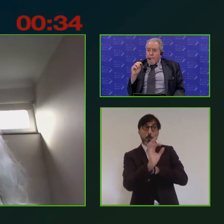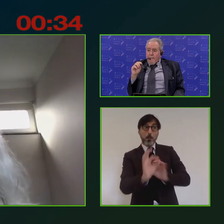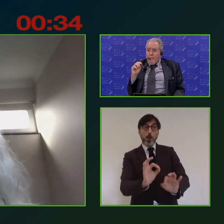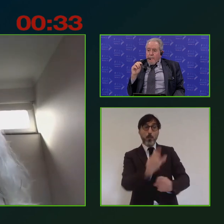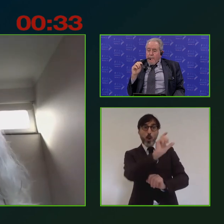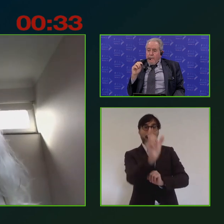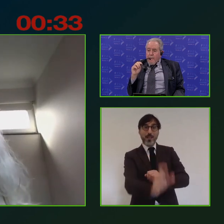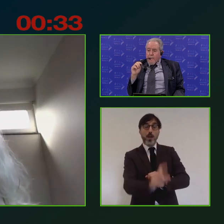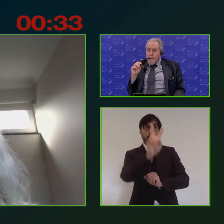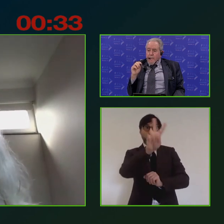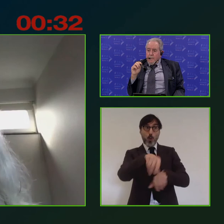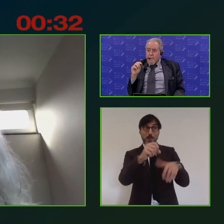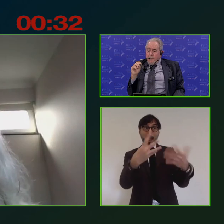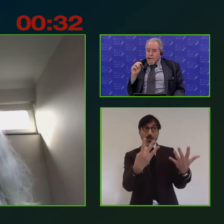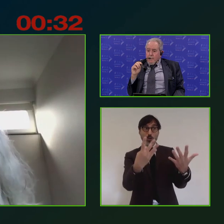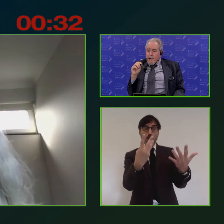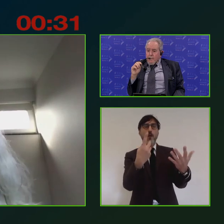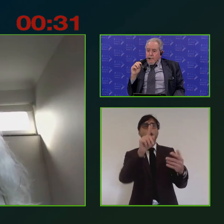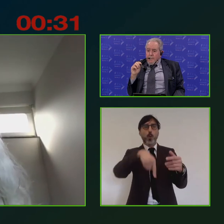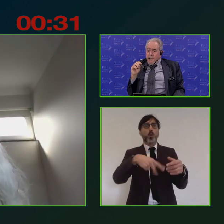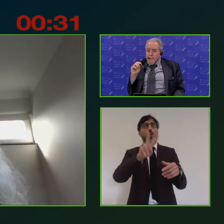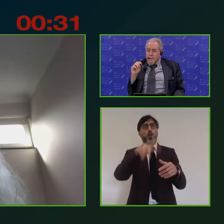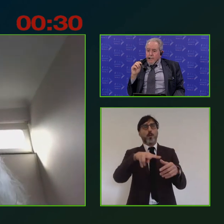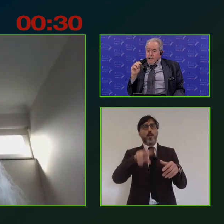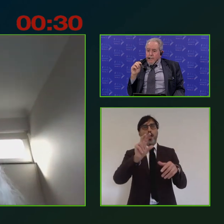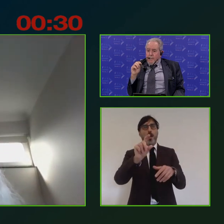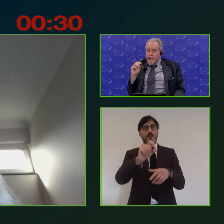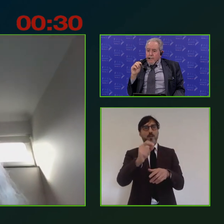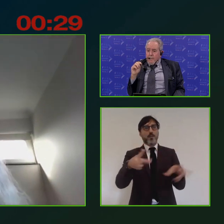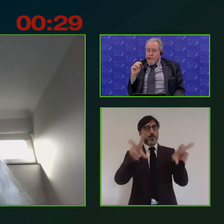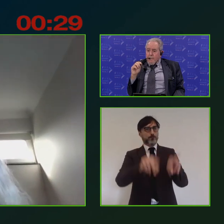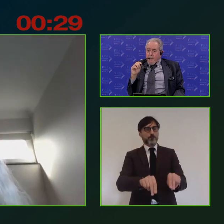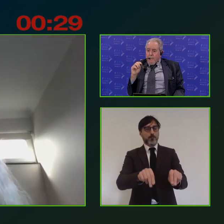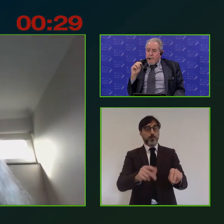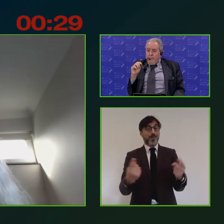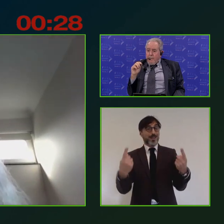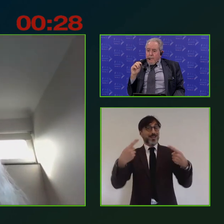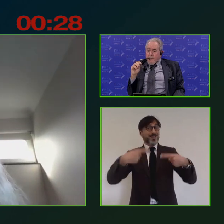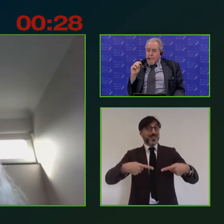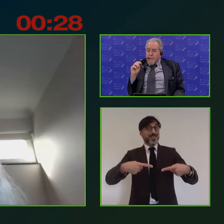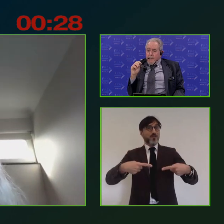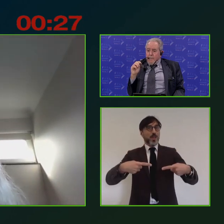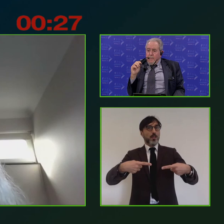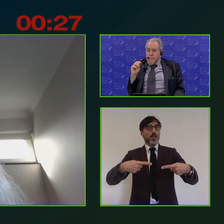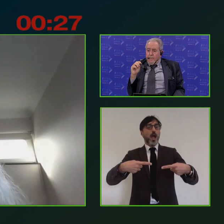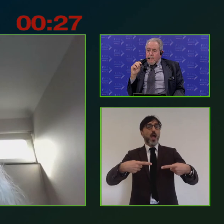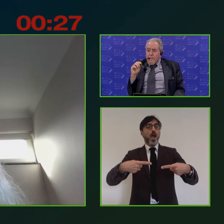in 2019 e anche in 2020 e questa sfida è anche